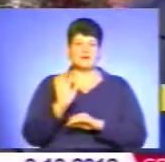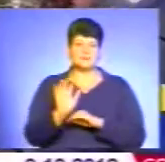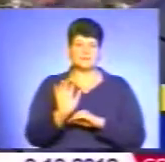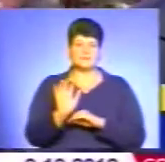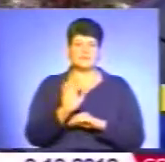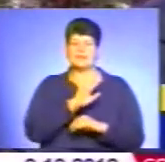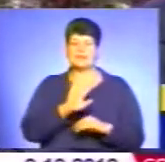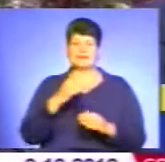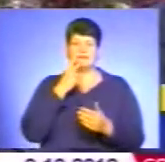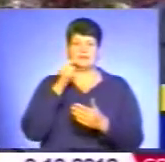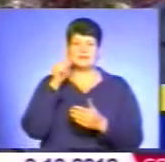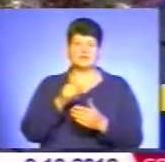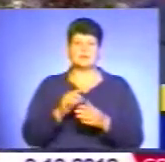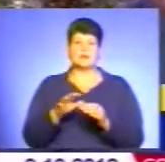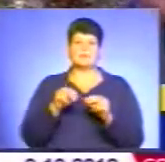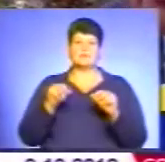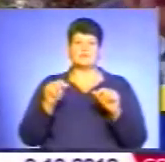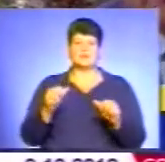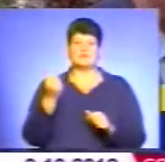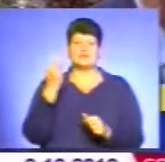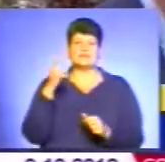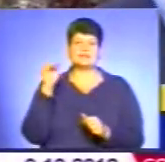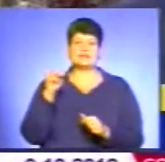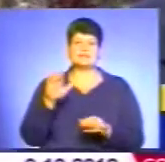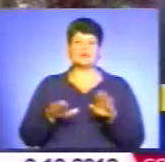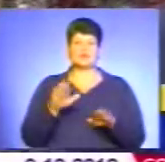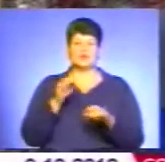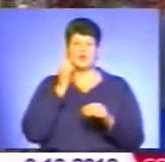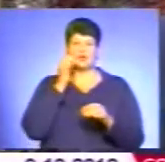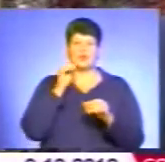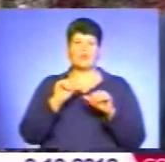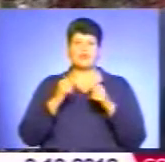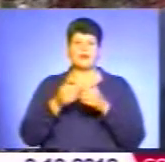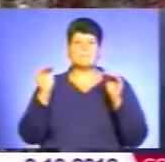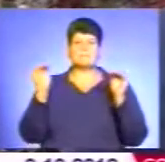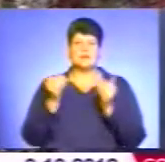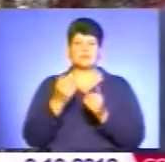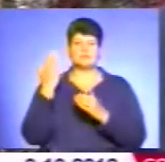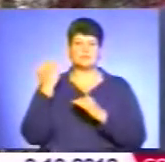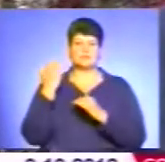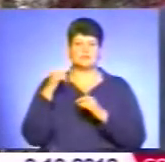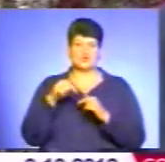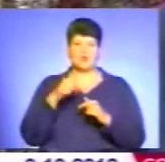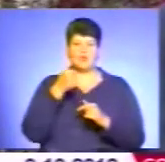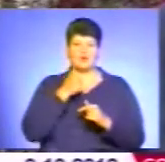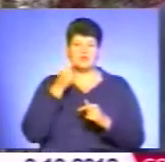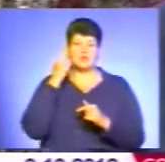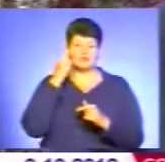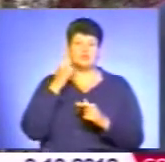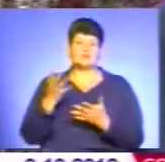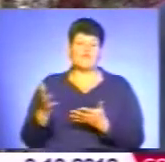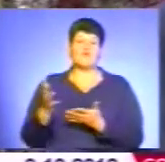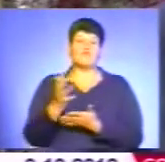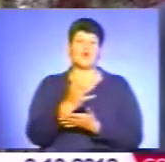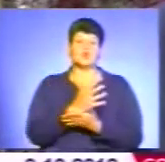ми посіяли на 12 тисяч тонн цукрового бурька менше в цьому році, ну я думаю, за рахунок урожайності, яка в нас більша